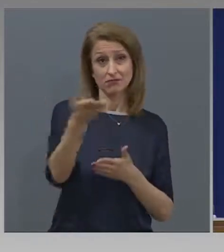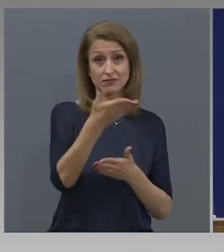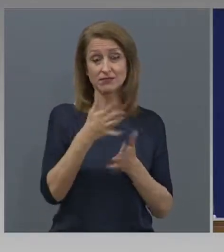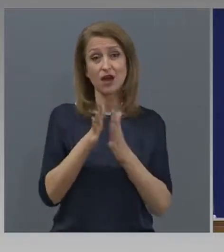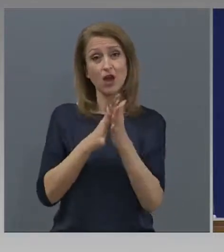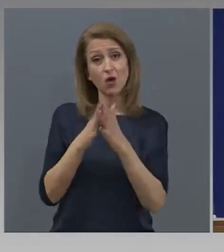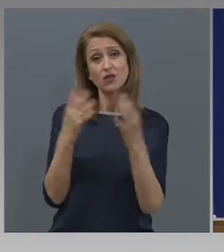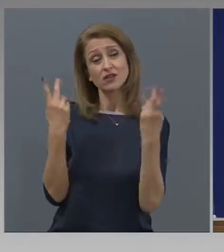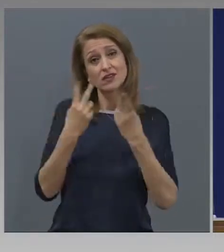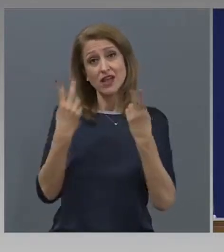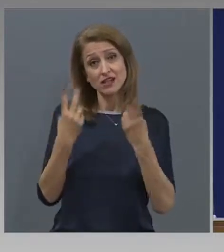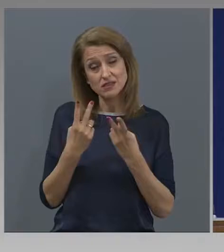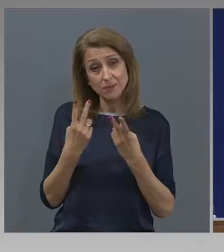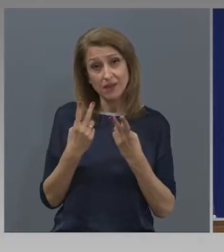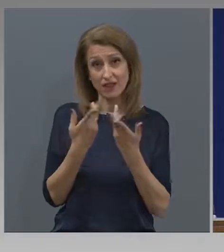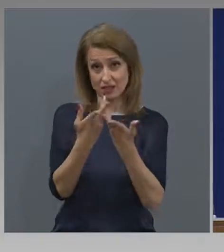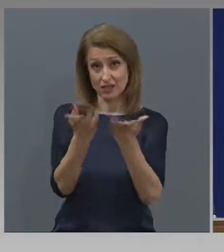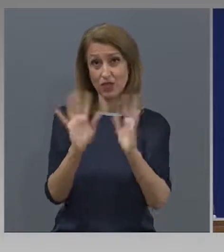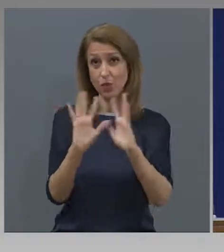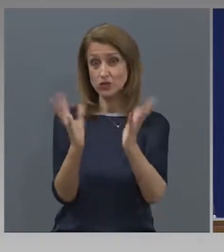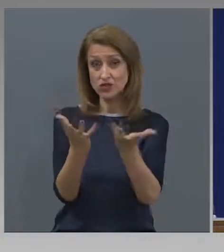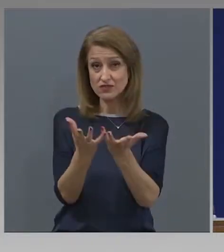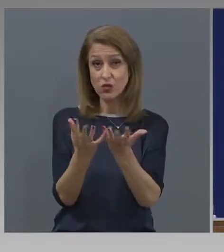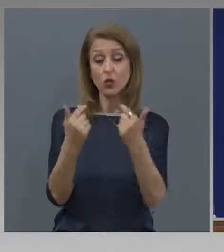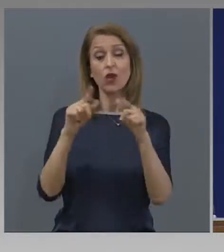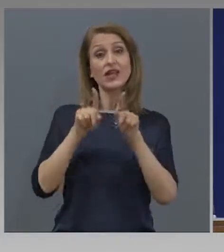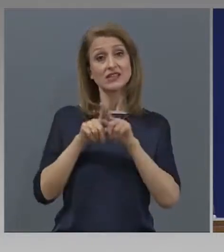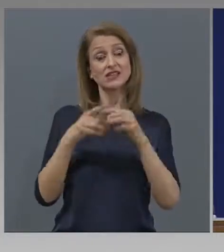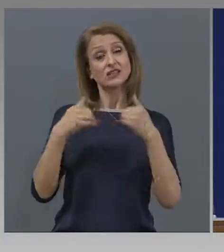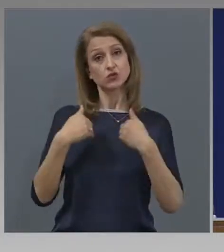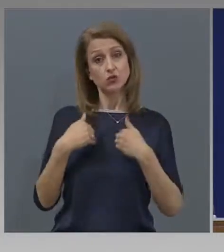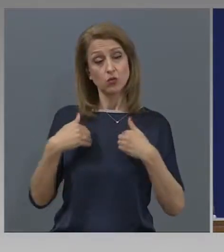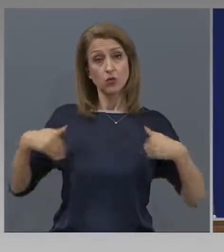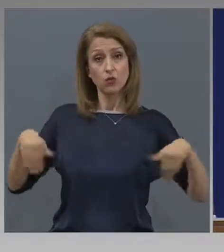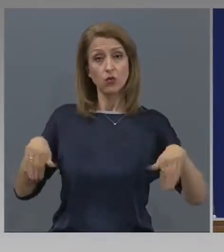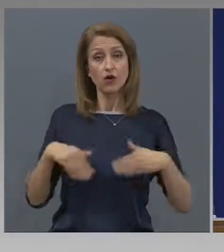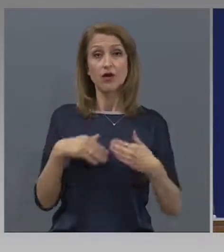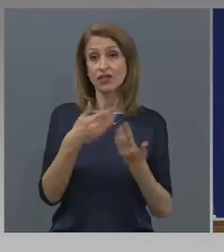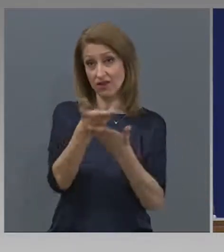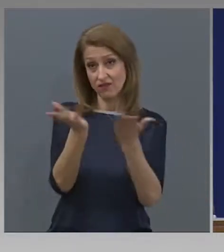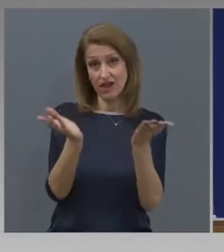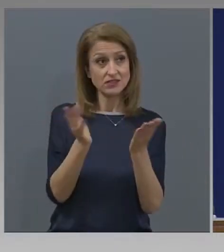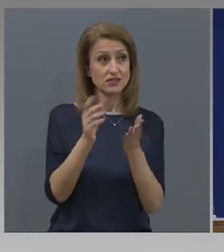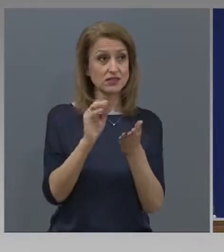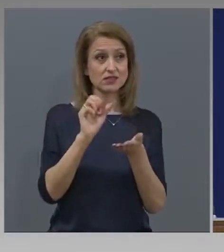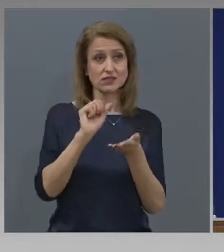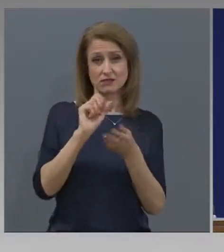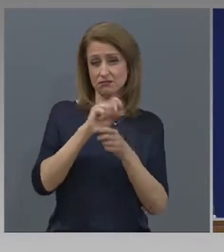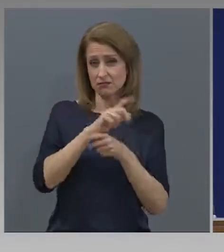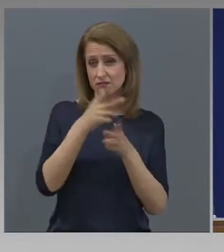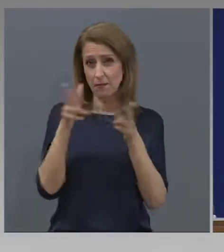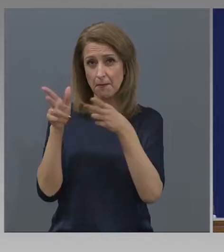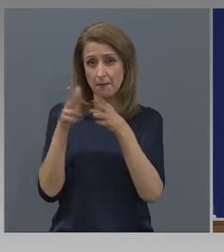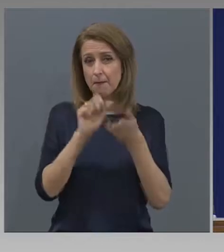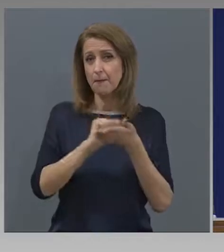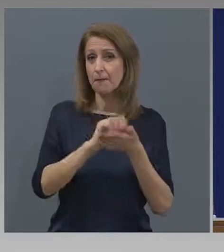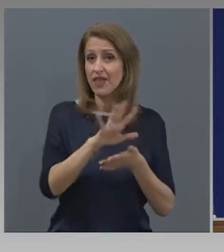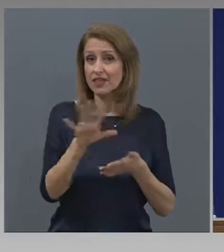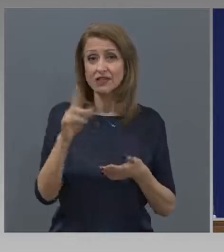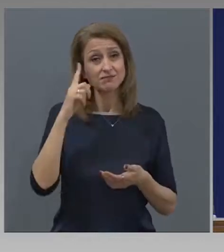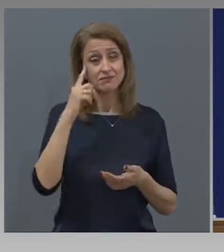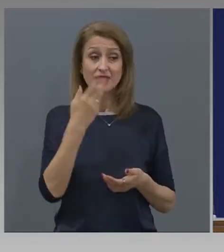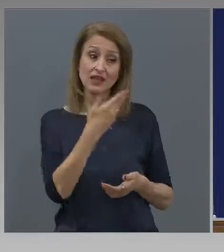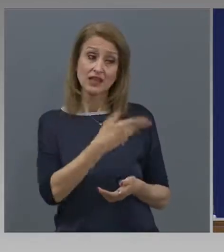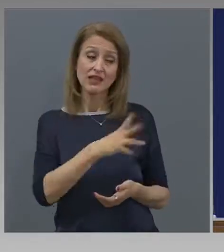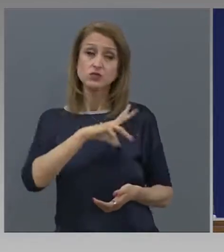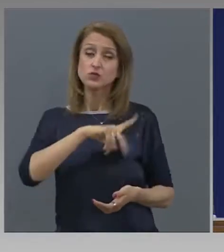обществото, така и от страна на вас, в случая в частност, за това, че те наистина трябва да